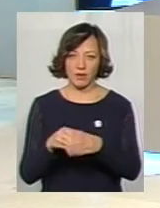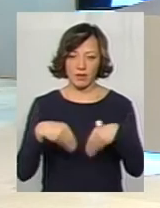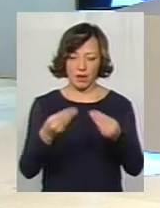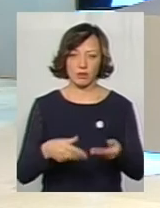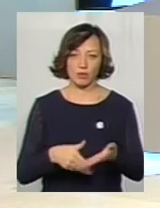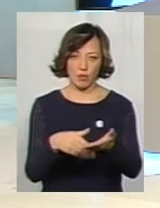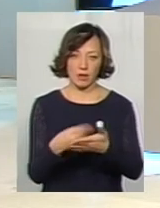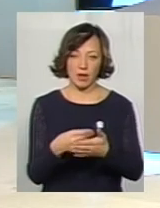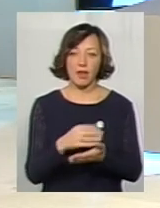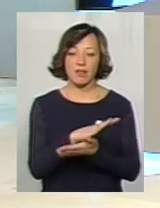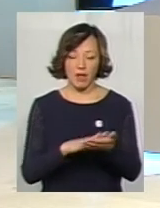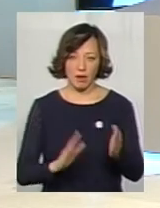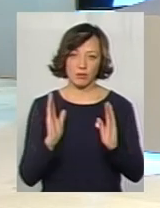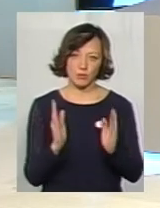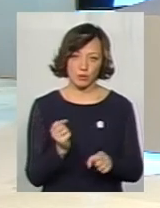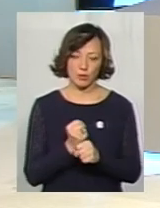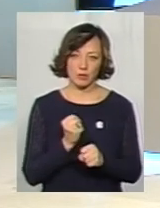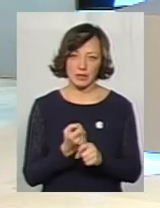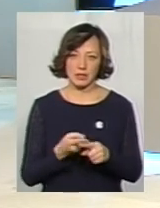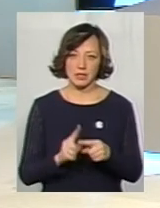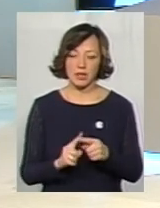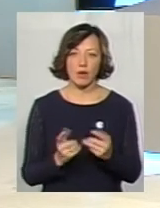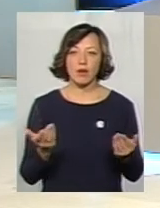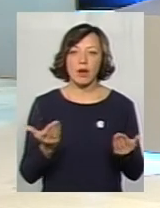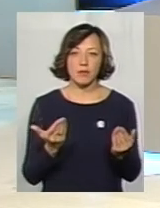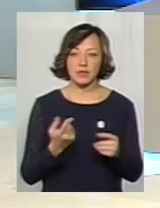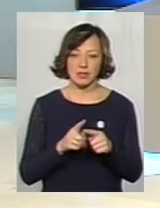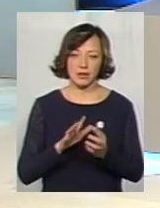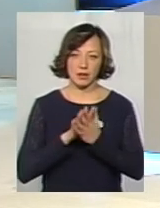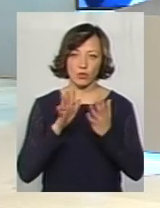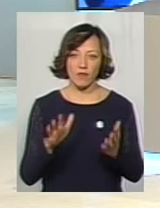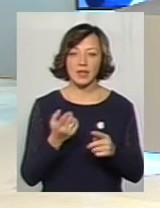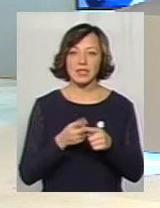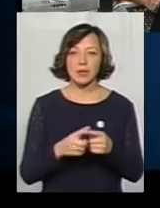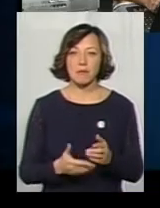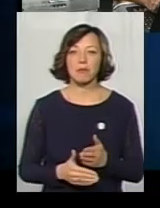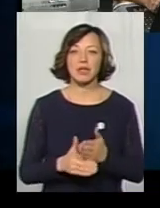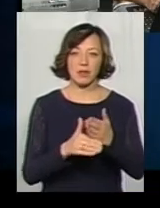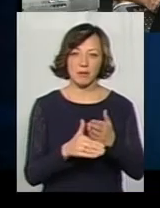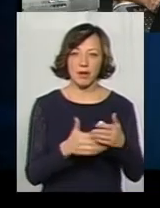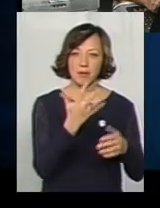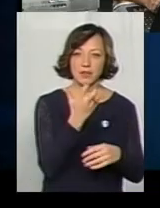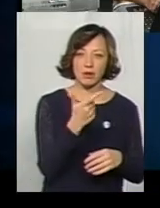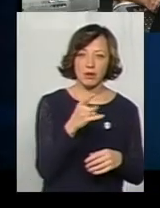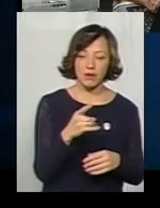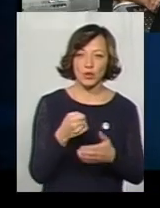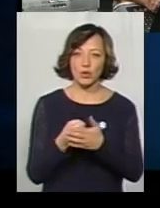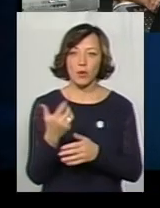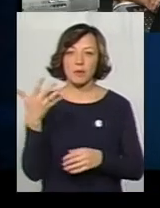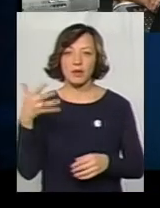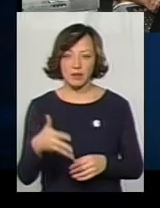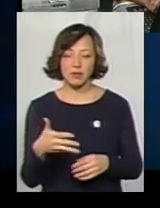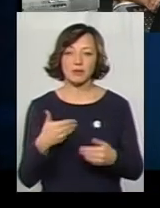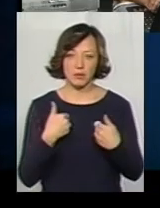матеріальну допомогу. І далі то будемо продовжувати робити, хоч би, як нас за то не критикували, тому що це підтримка. Від 500 гривень до 5